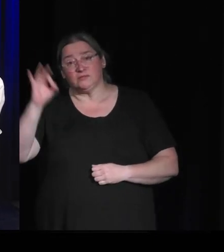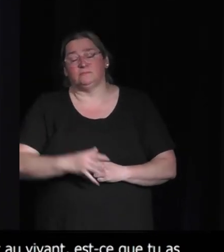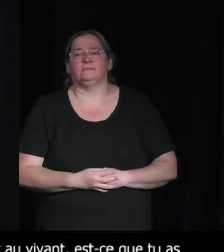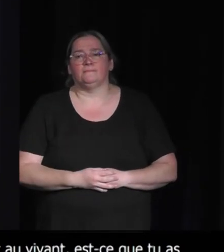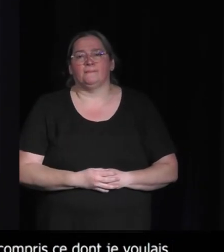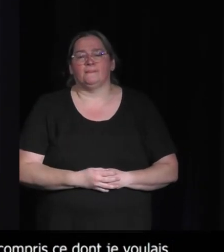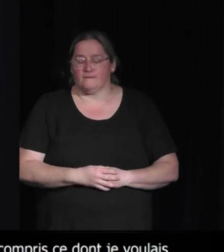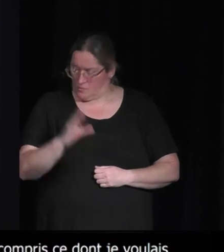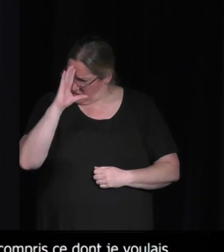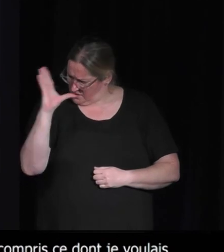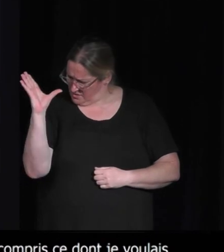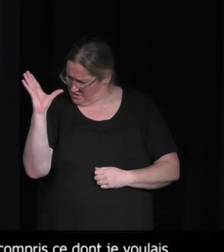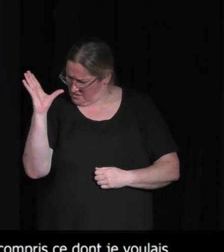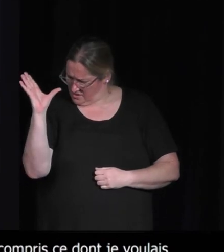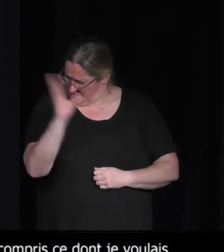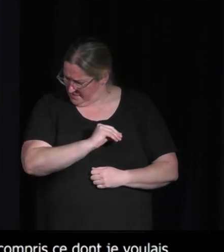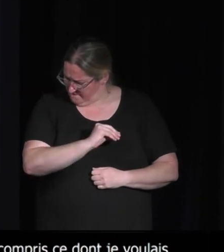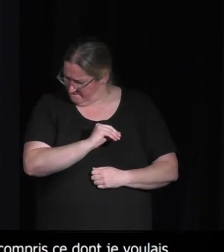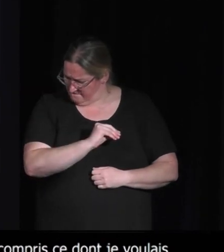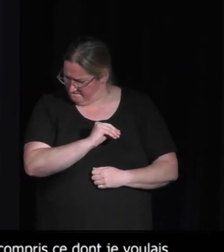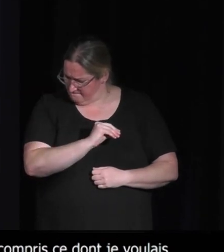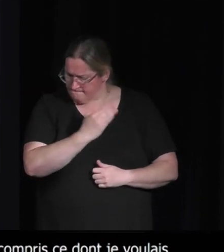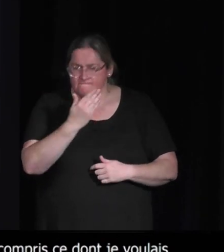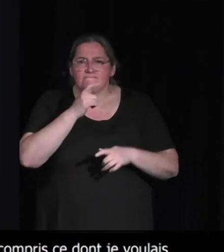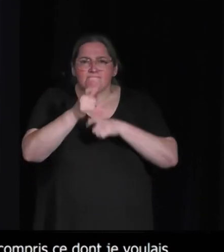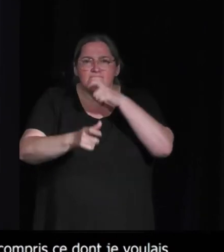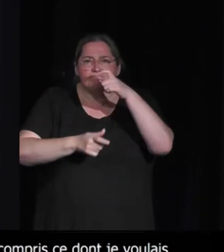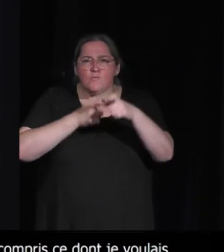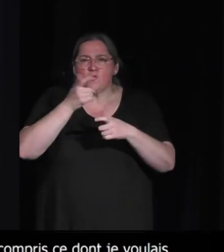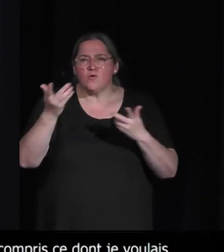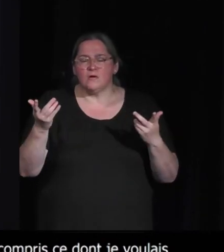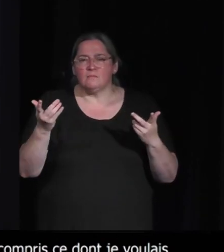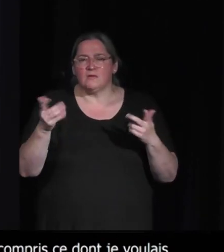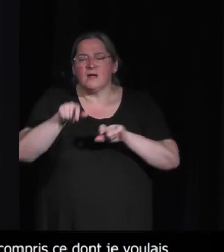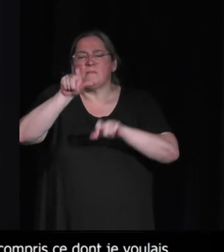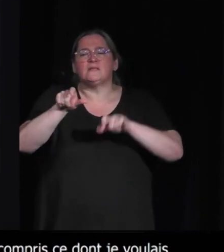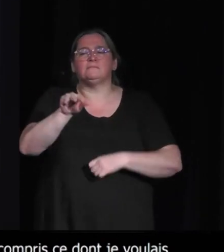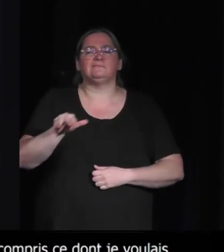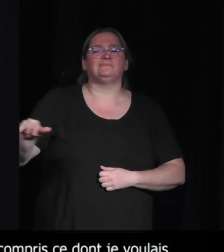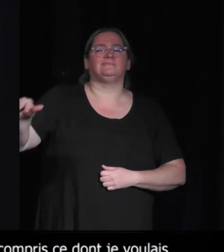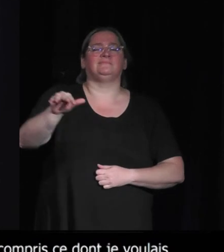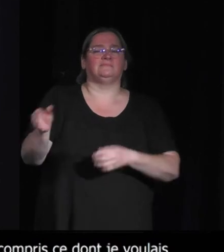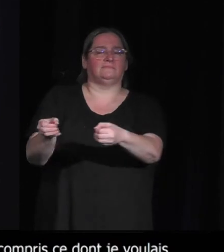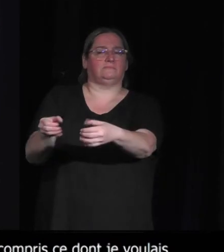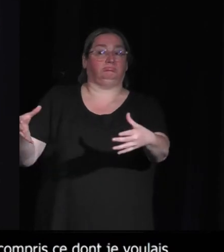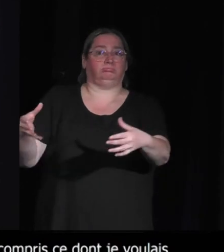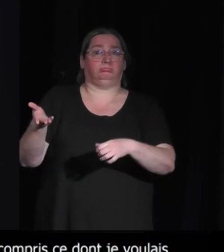Alors, je ne me rappelle plus exactement des termes. Il y a beaucoup de personnes pour qui ça a été